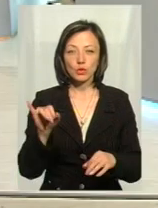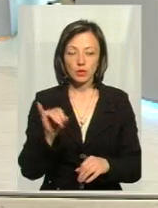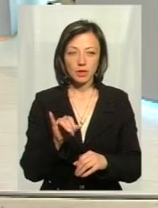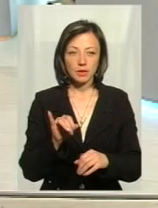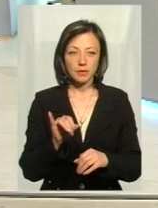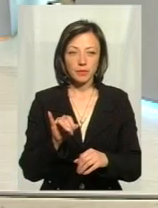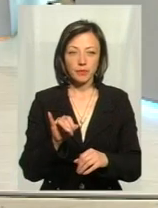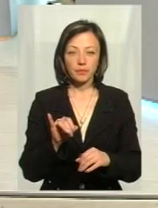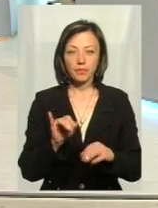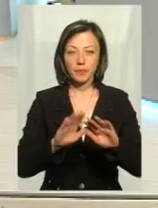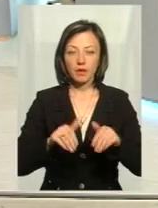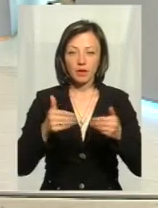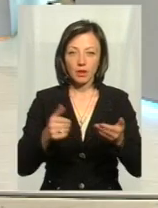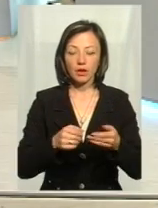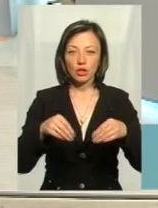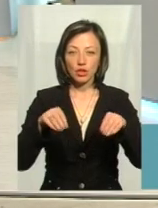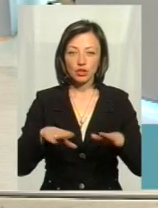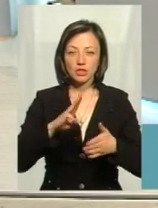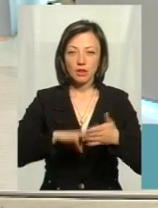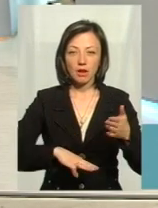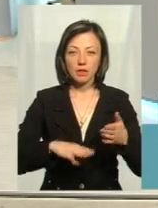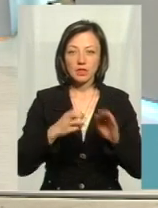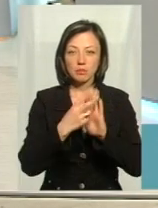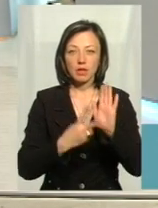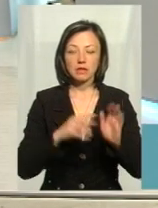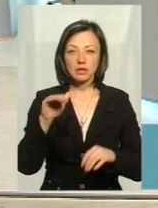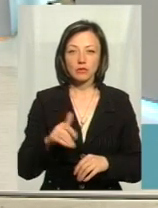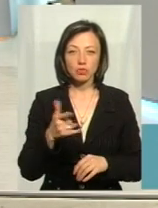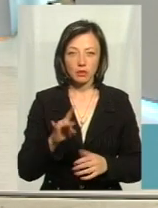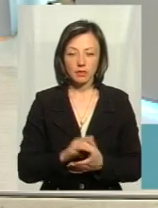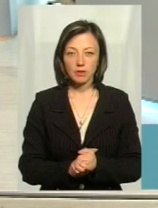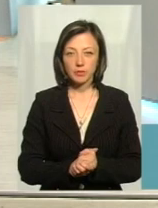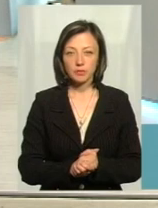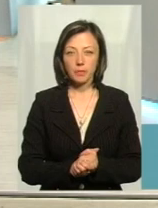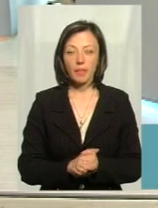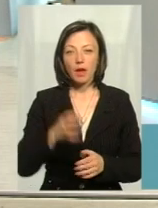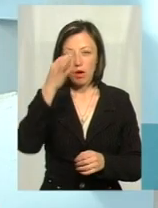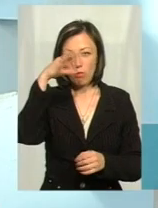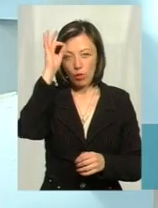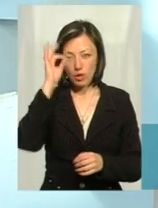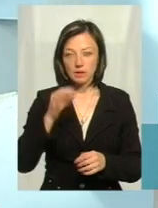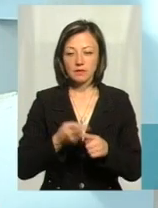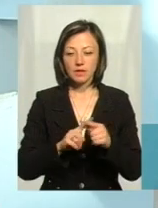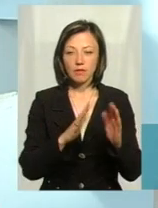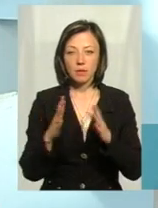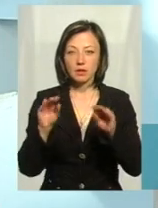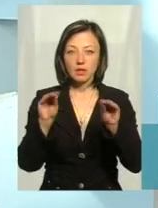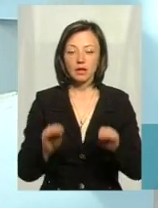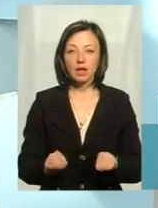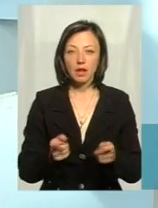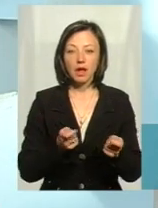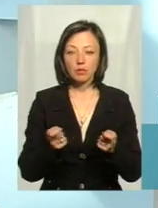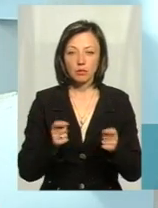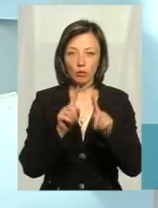винесена була штрафна санкція в розмірі 17 тисяч гривень. Тобто поліція має в даних випадках складати також, ми